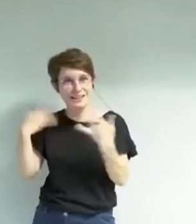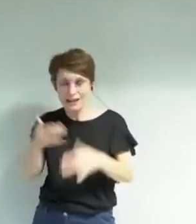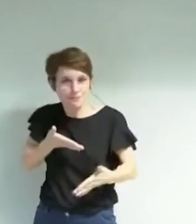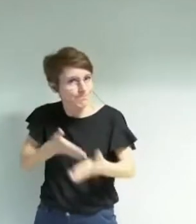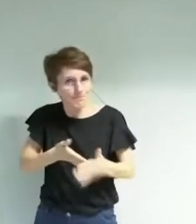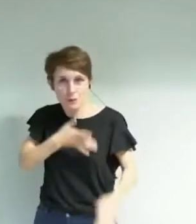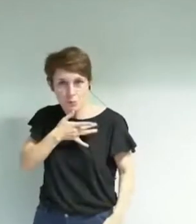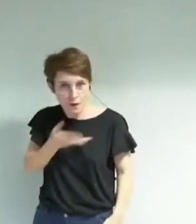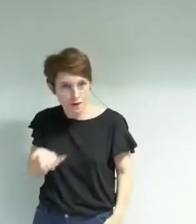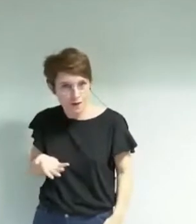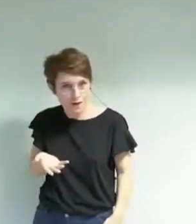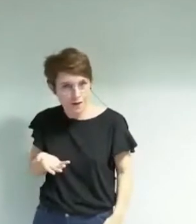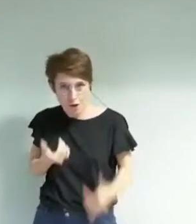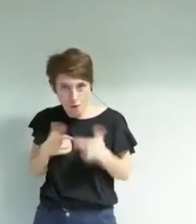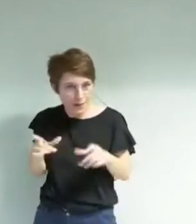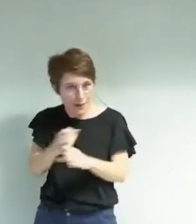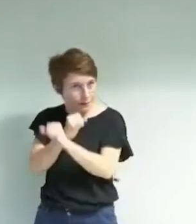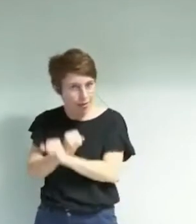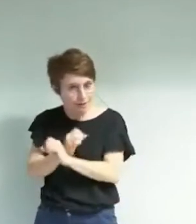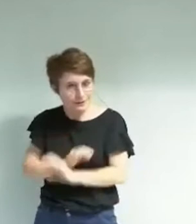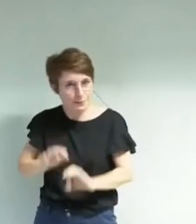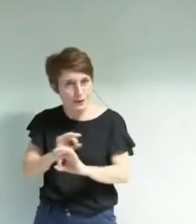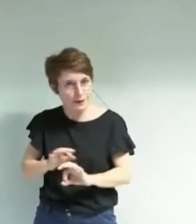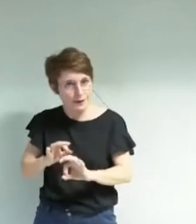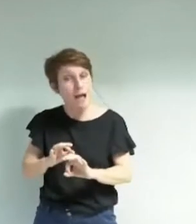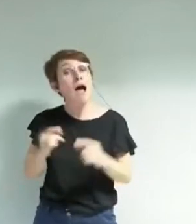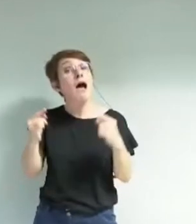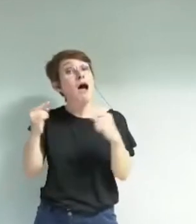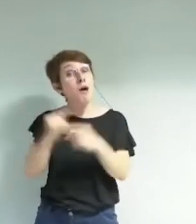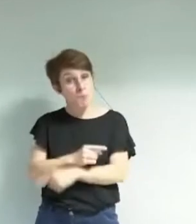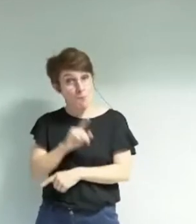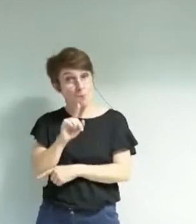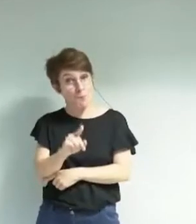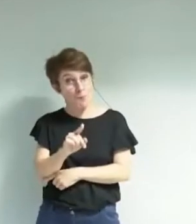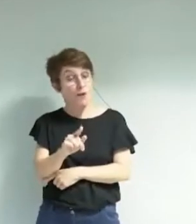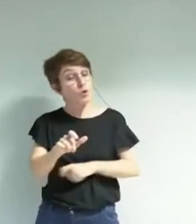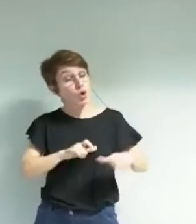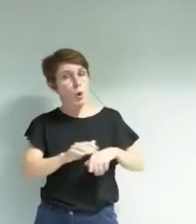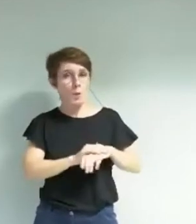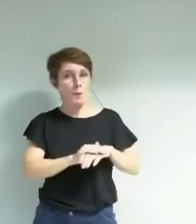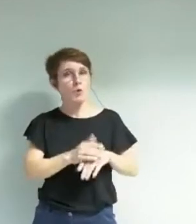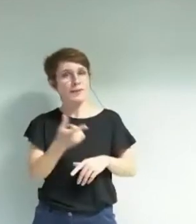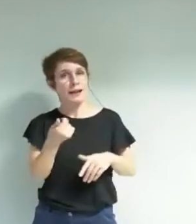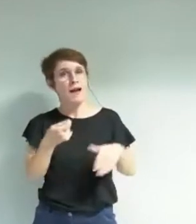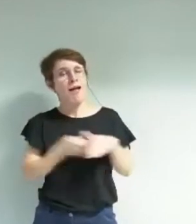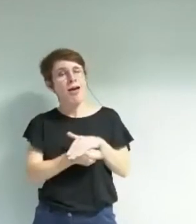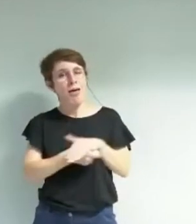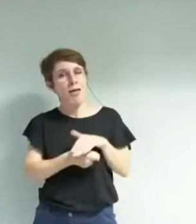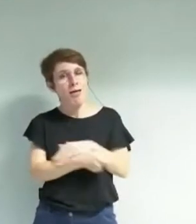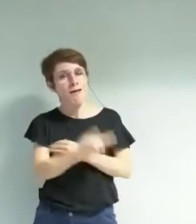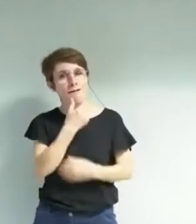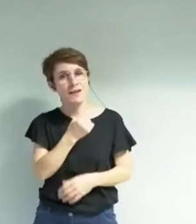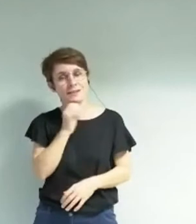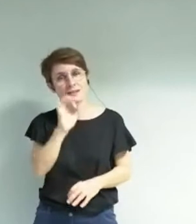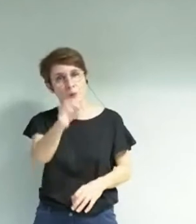porte, moi, et que j'assume, par contre, vous financez assez facilement les copains politiques. D'ailleurs, je l'ai